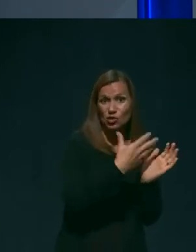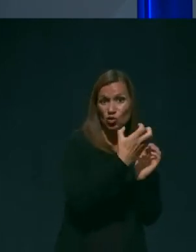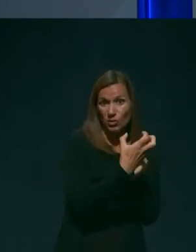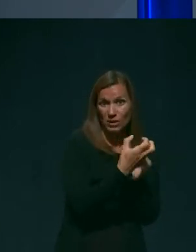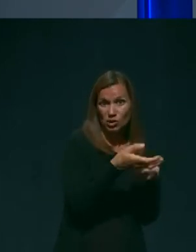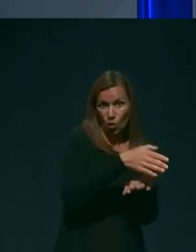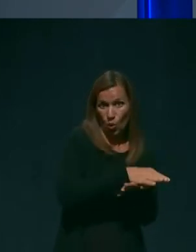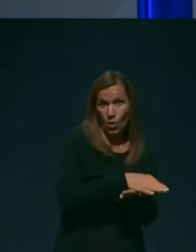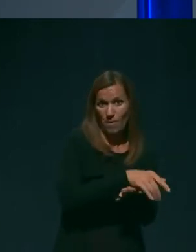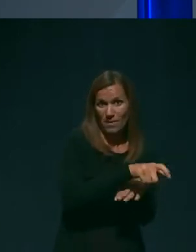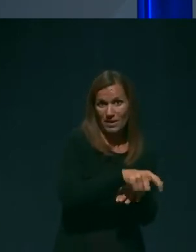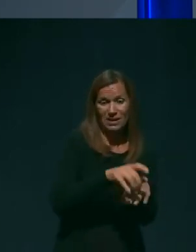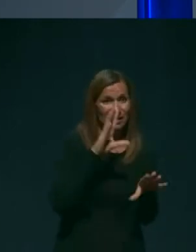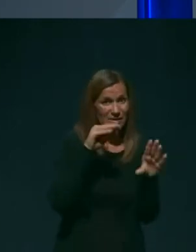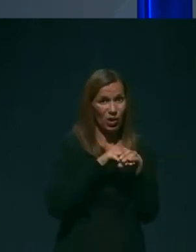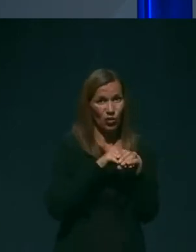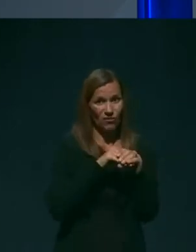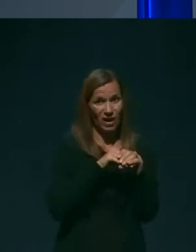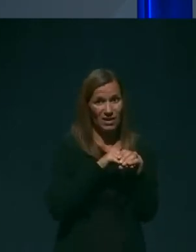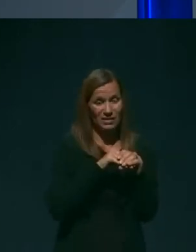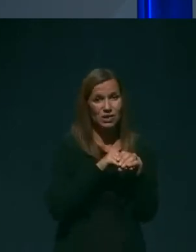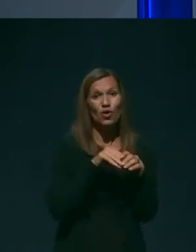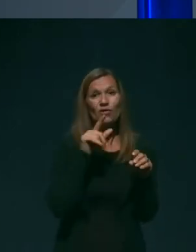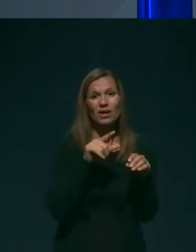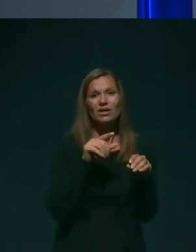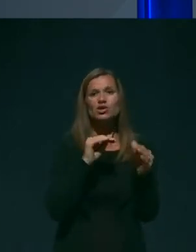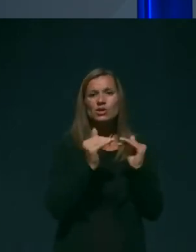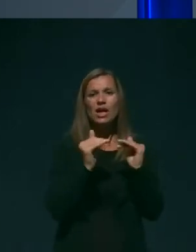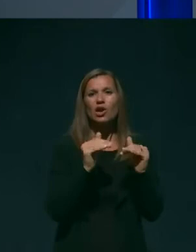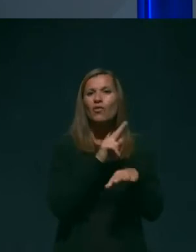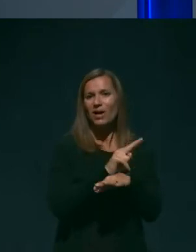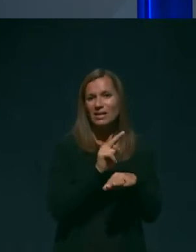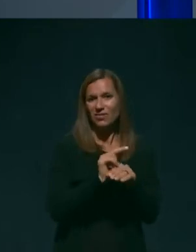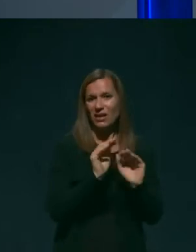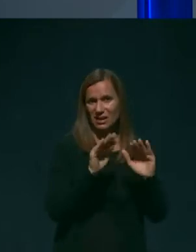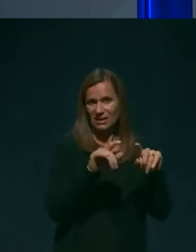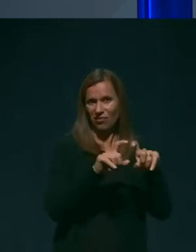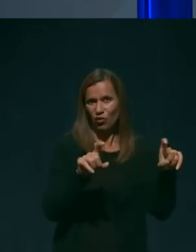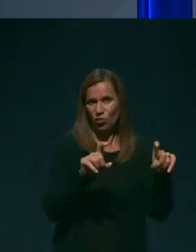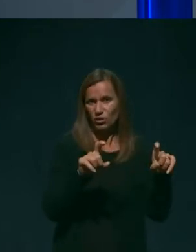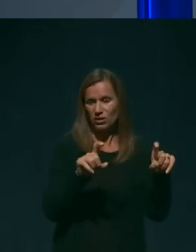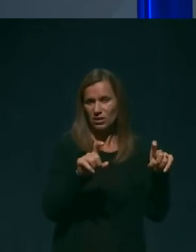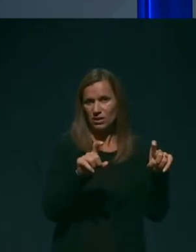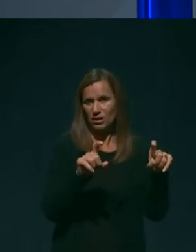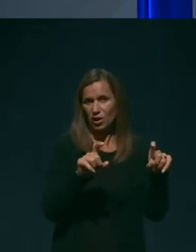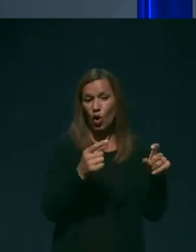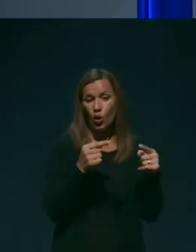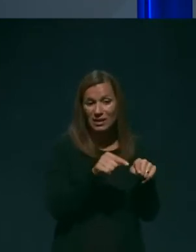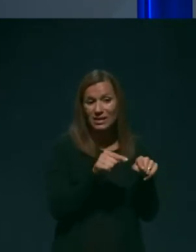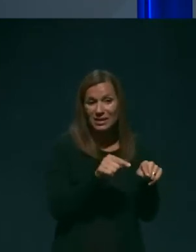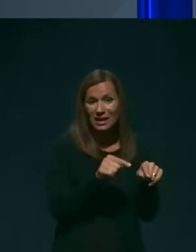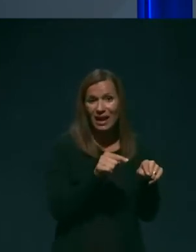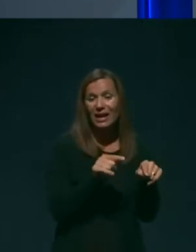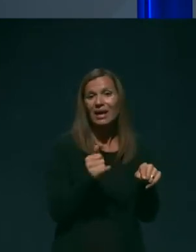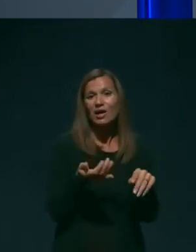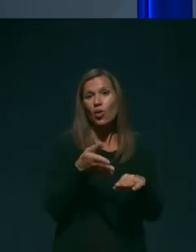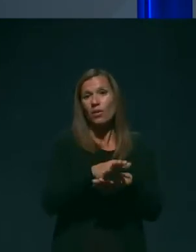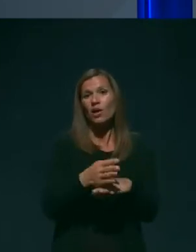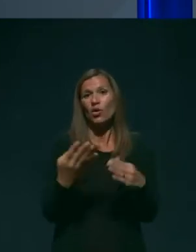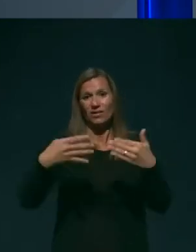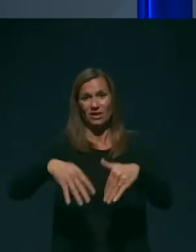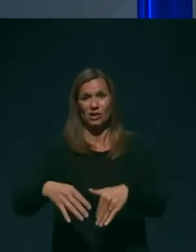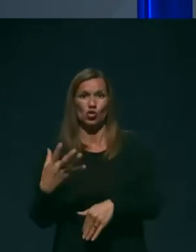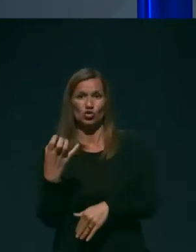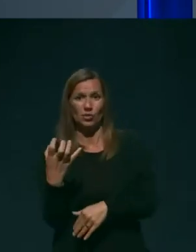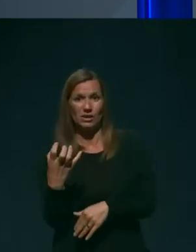stanovalcev v socialno-varstvenih zavodih. Od teh umrlo 9.500